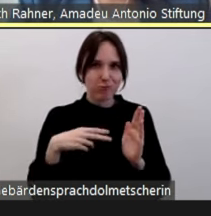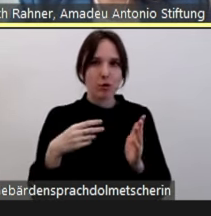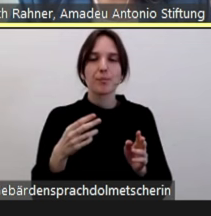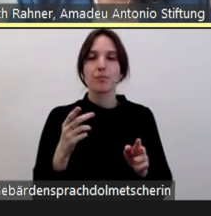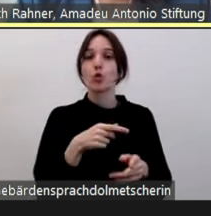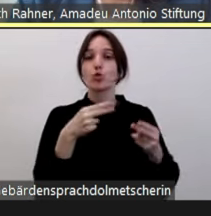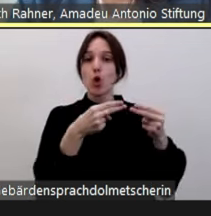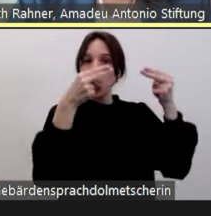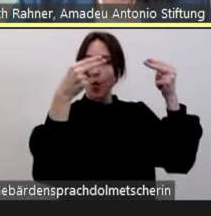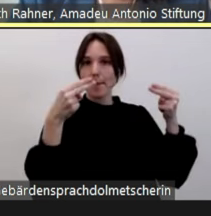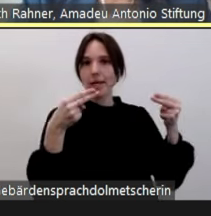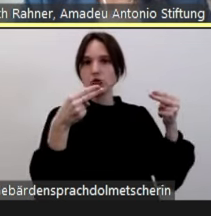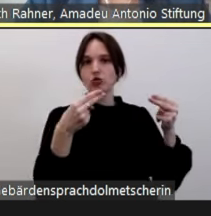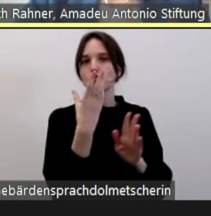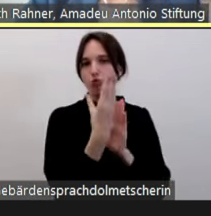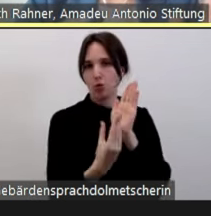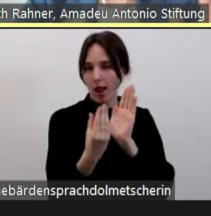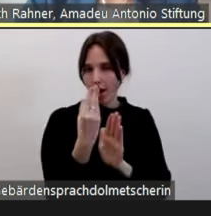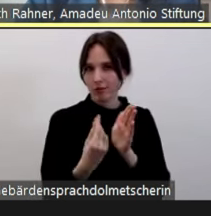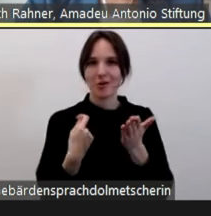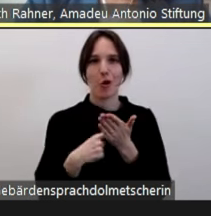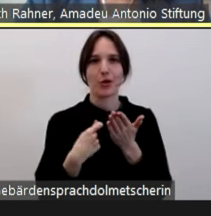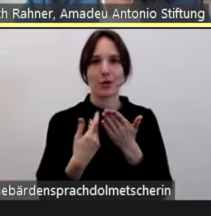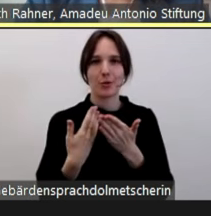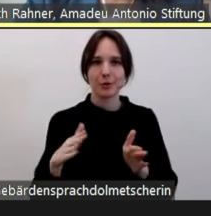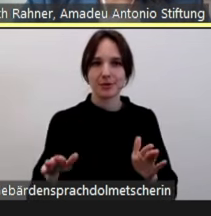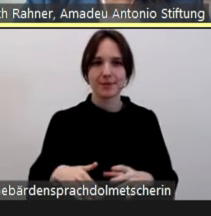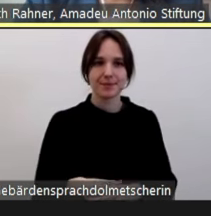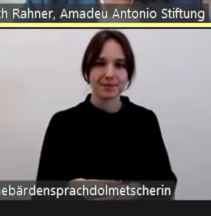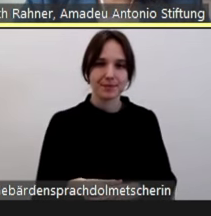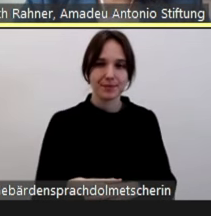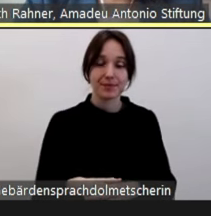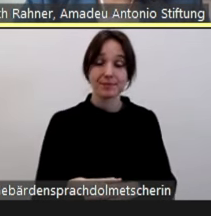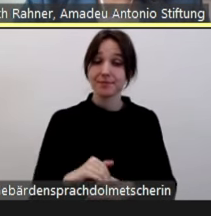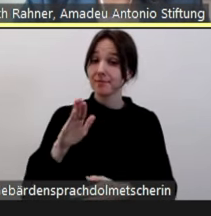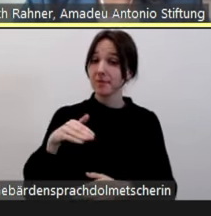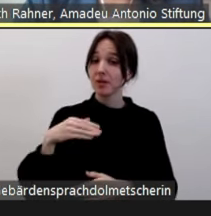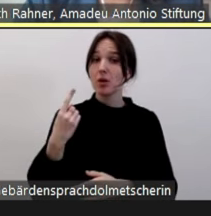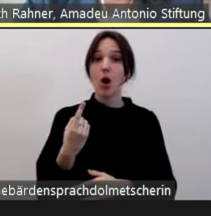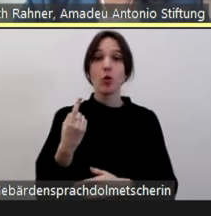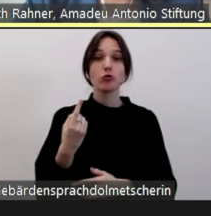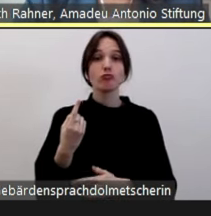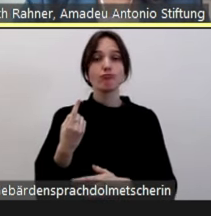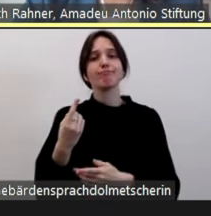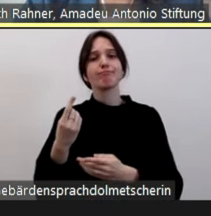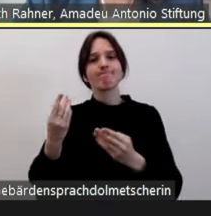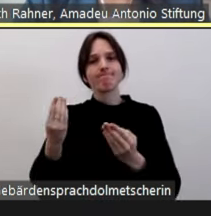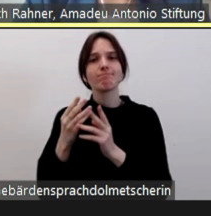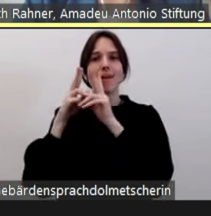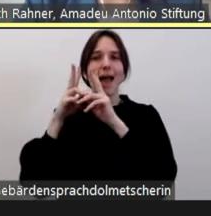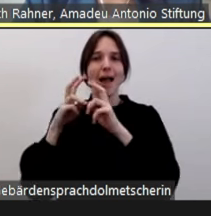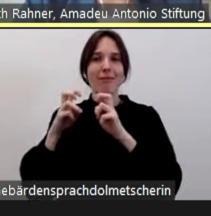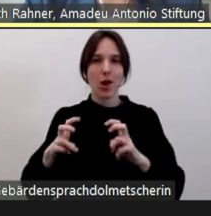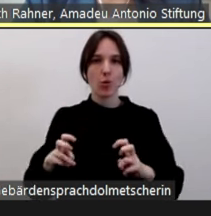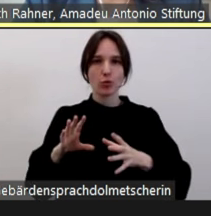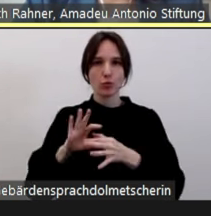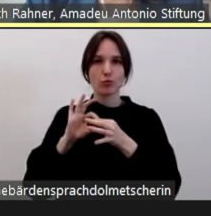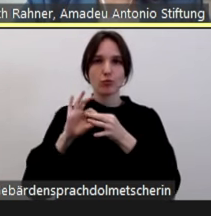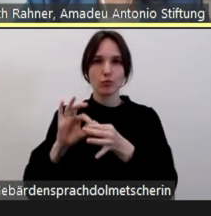Webseite runterladen. Genau, wir haben weiterhin noch eine Analyse gemacht nach den